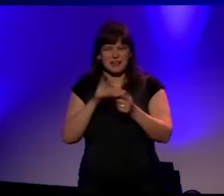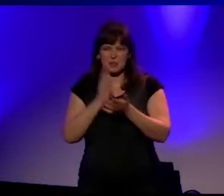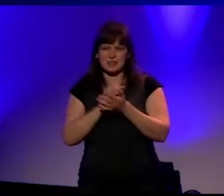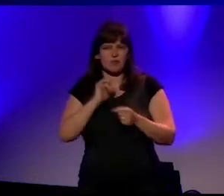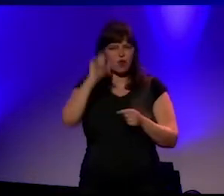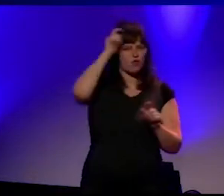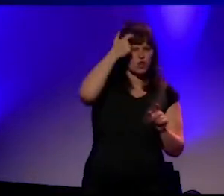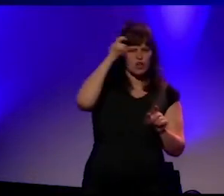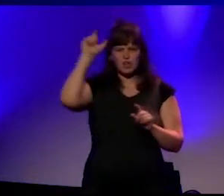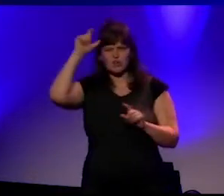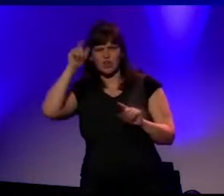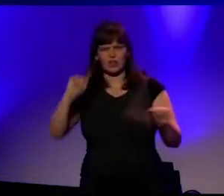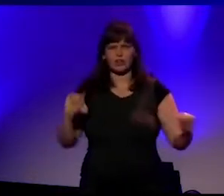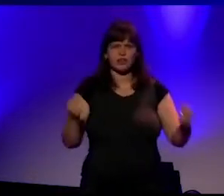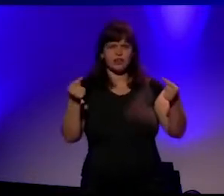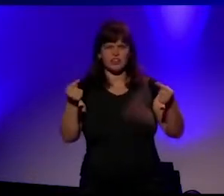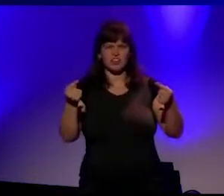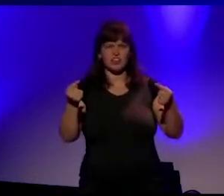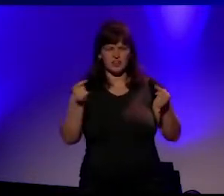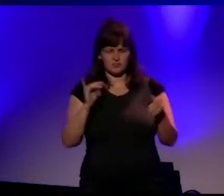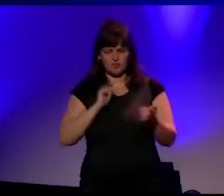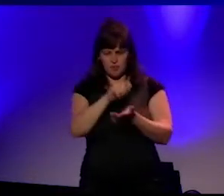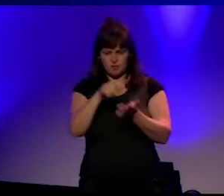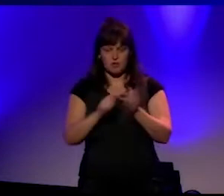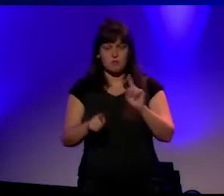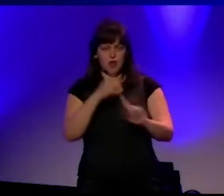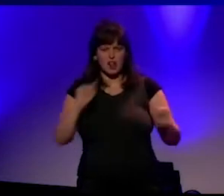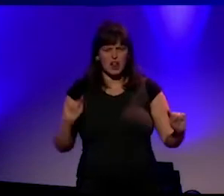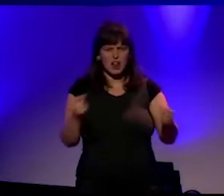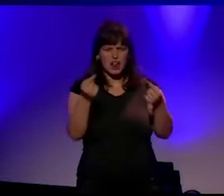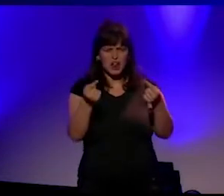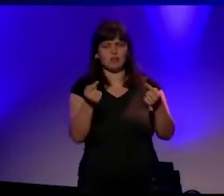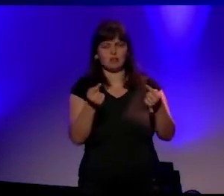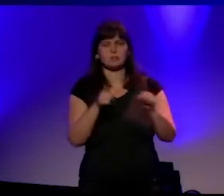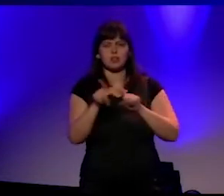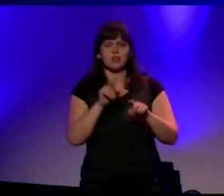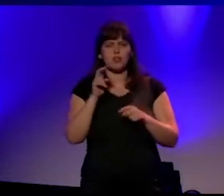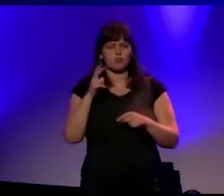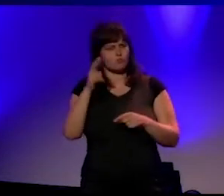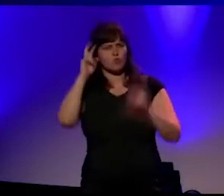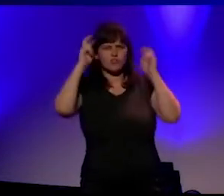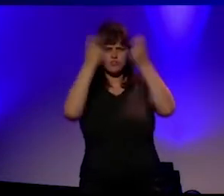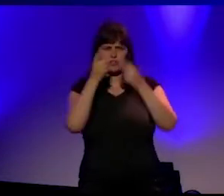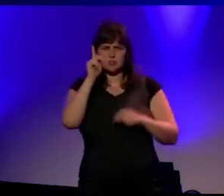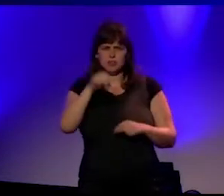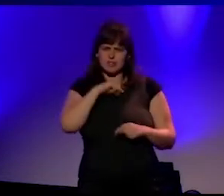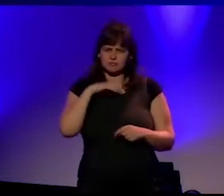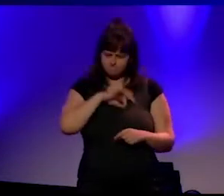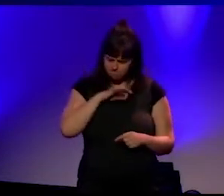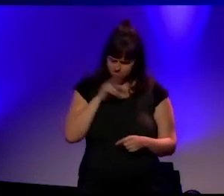En op zo'n moment, op zo'n moment dat die clash zich voordoet, dan moet een universiteit zich bevragen. We kunnen niet anders.